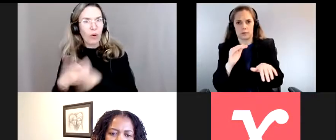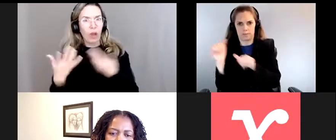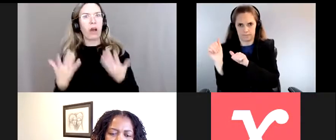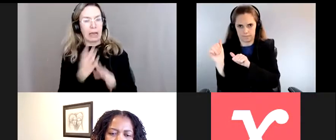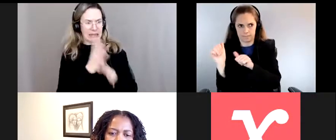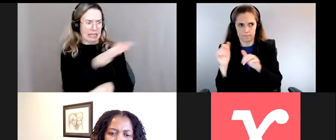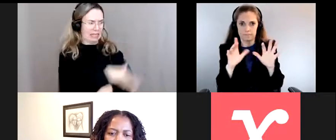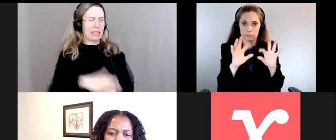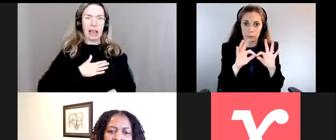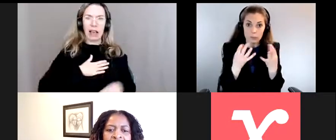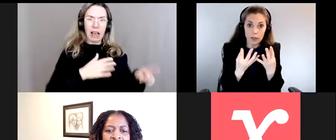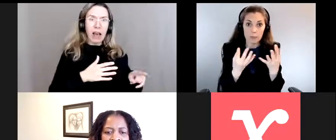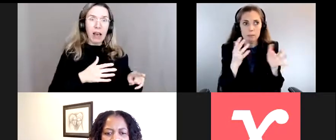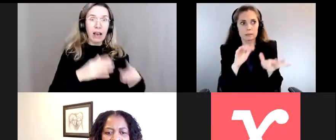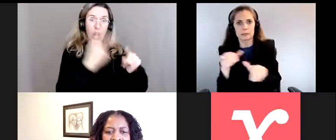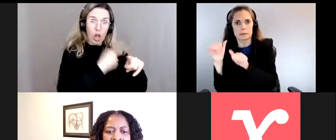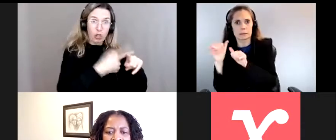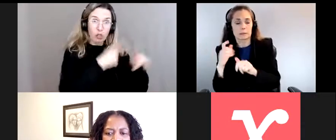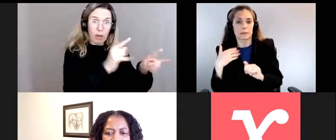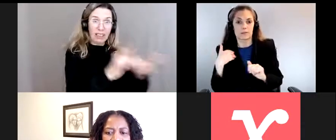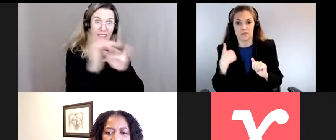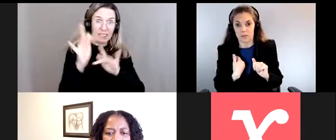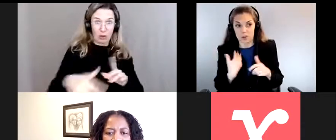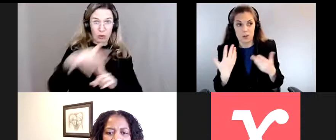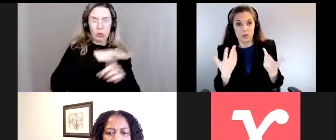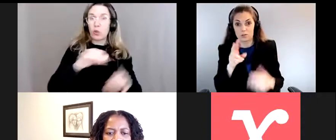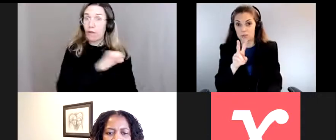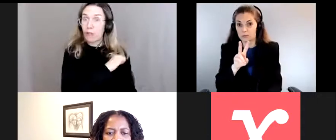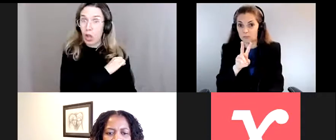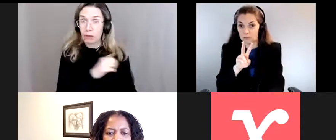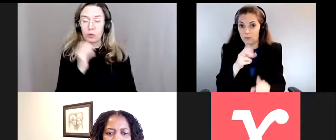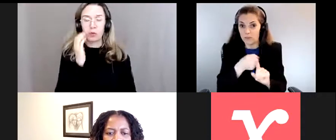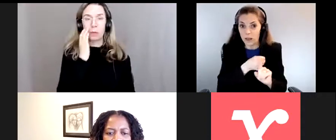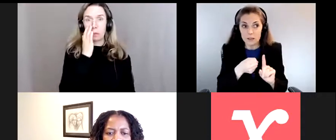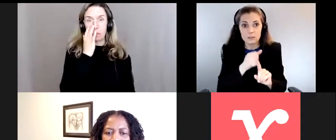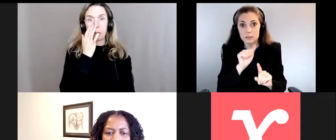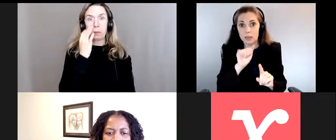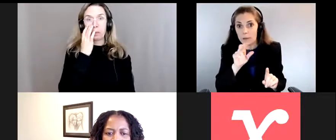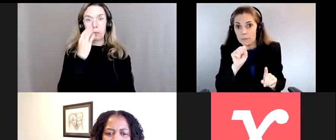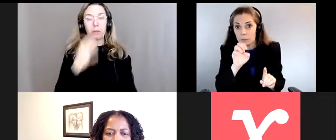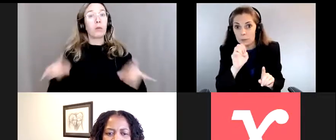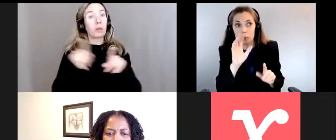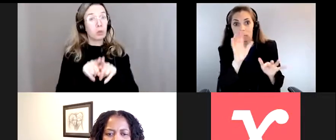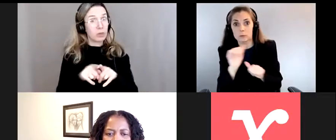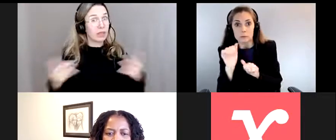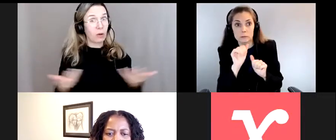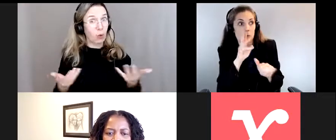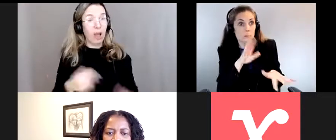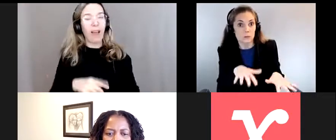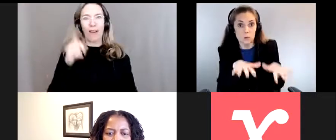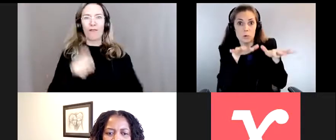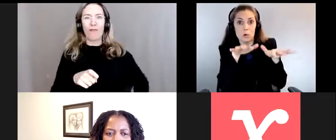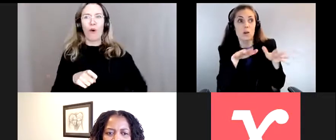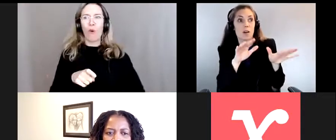partir de leur logement à cause de situations de violence et en plus de tout ça, ils devaient aussi